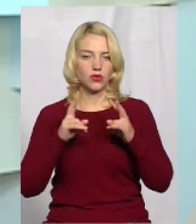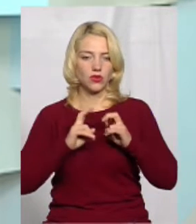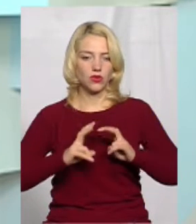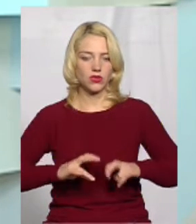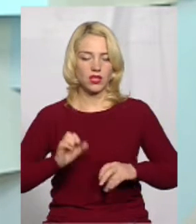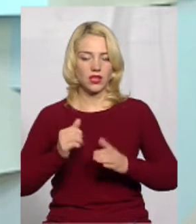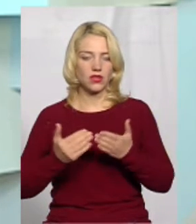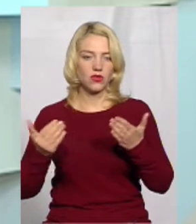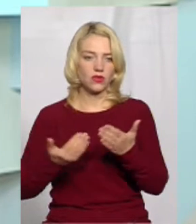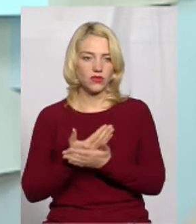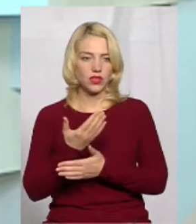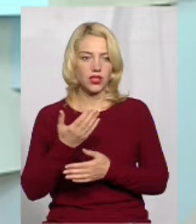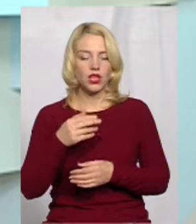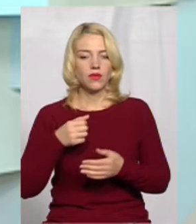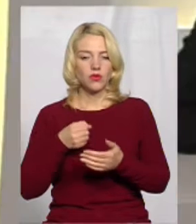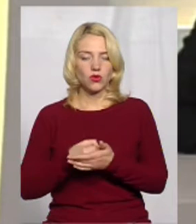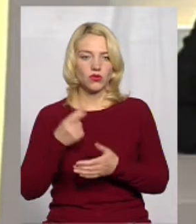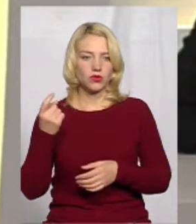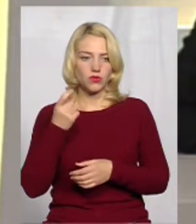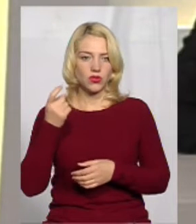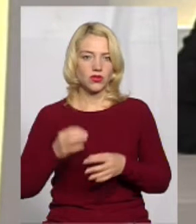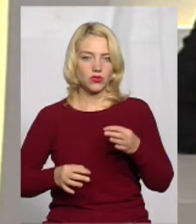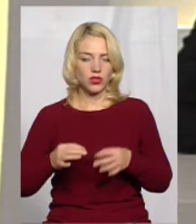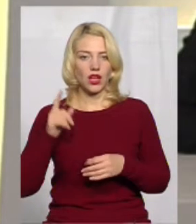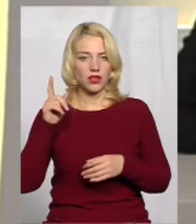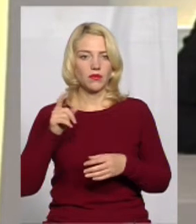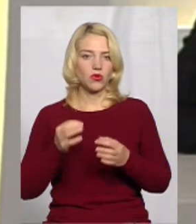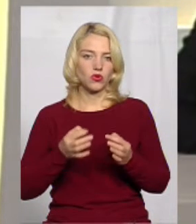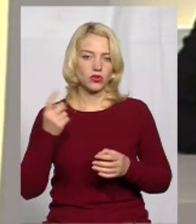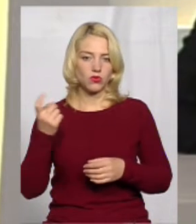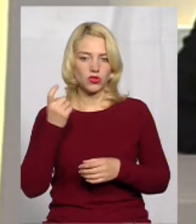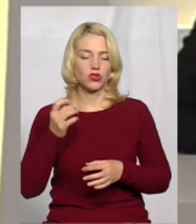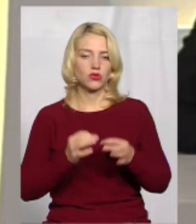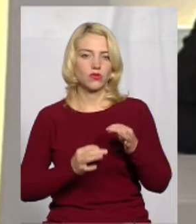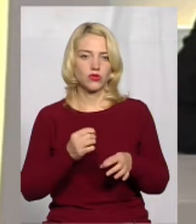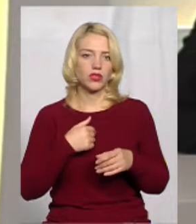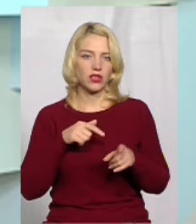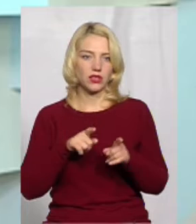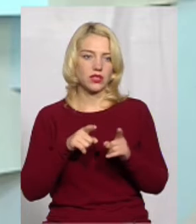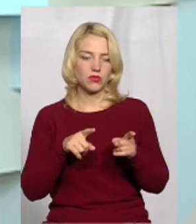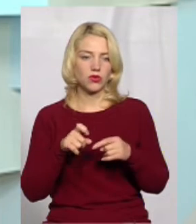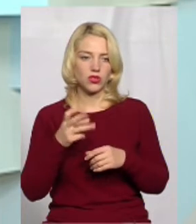на новий до господарського суду, і в господарському суді так само навіть я долучалася третєю особою,